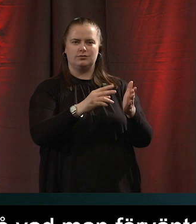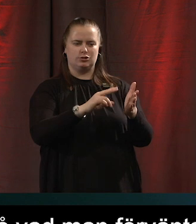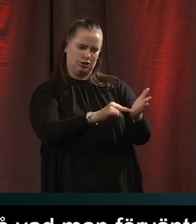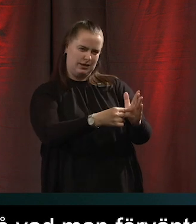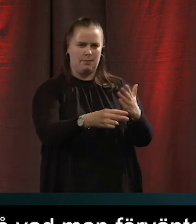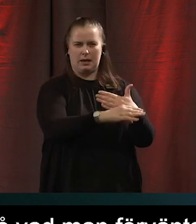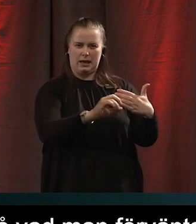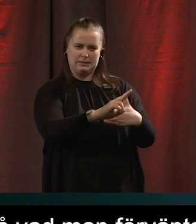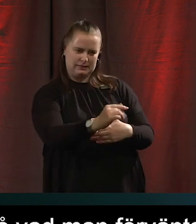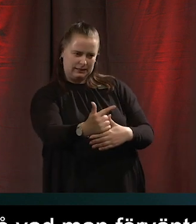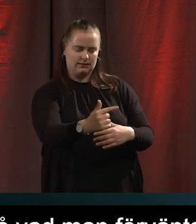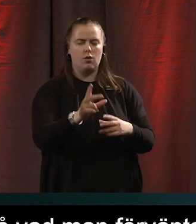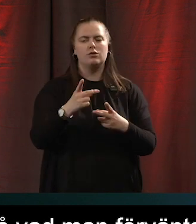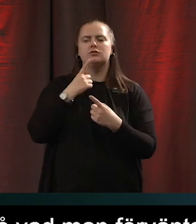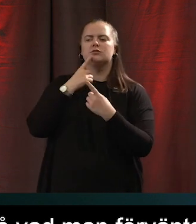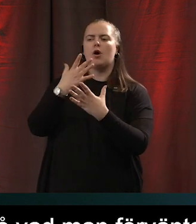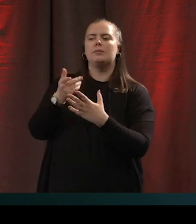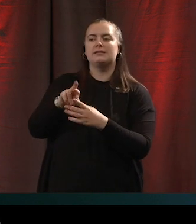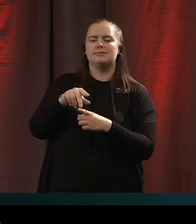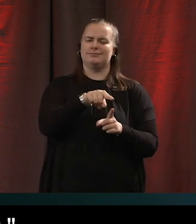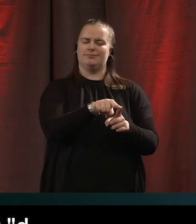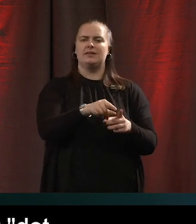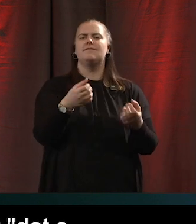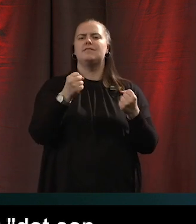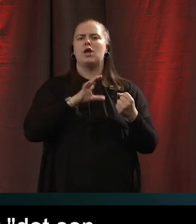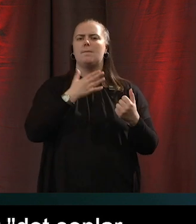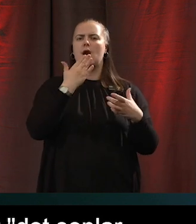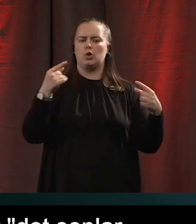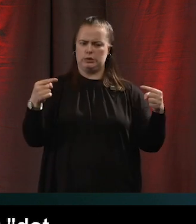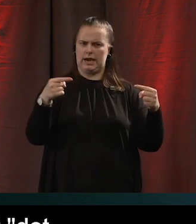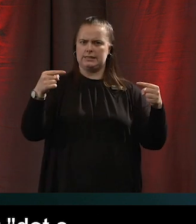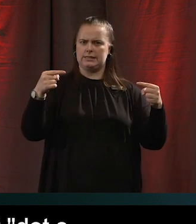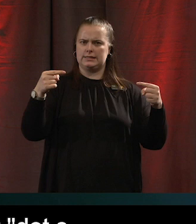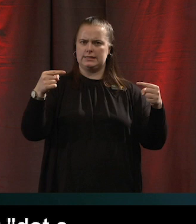ja här spelar det roll med kontrasten för det där är svårt att upptäcka med lite